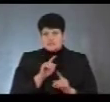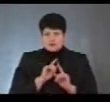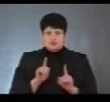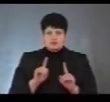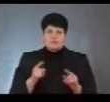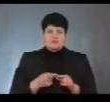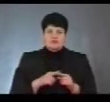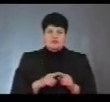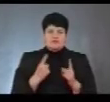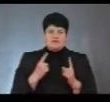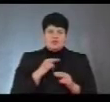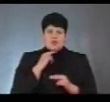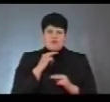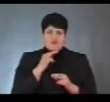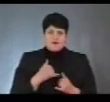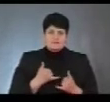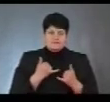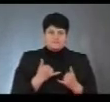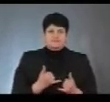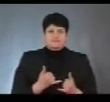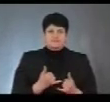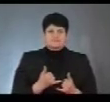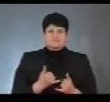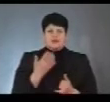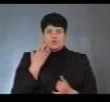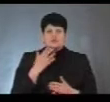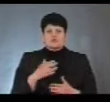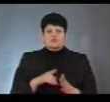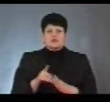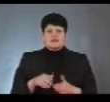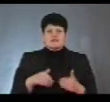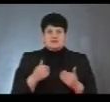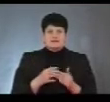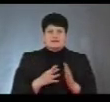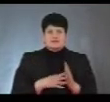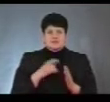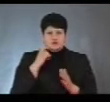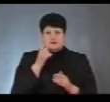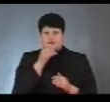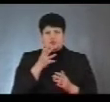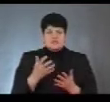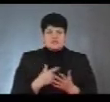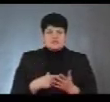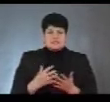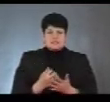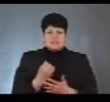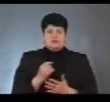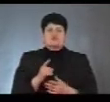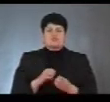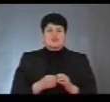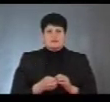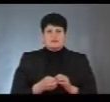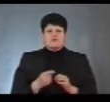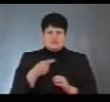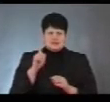велика увага приділяється. Тобто, коли почали звертати, що 18-річні, так, 19-річні не можуть себе знайти в способі виборця, в чому проблема? Так,